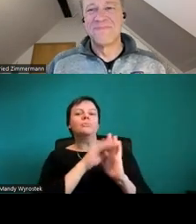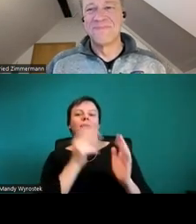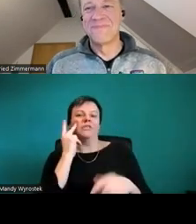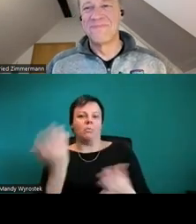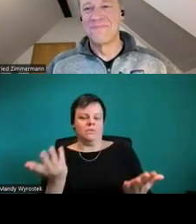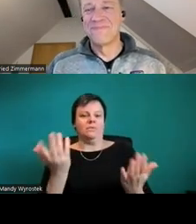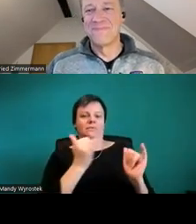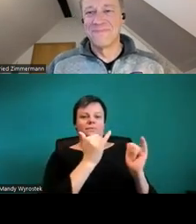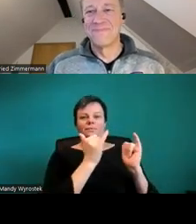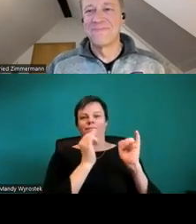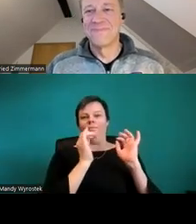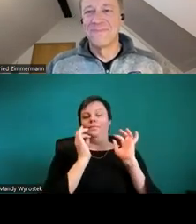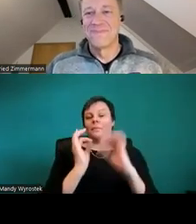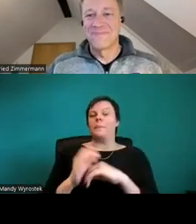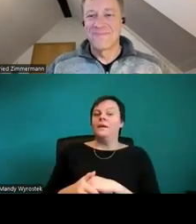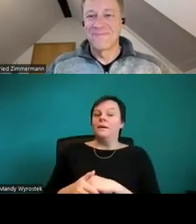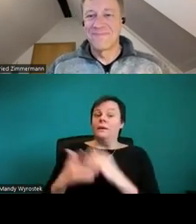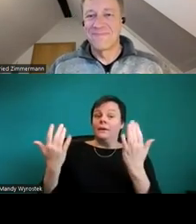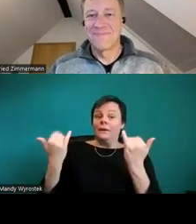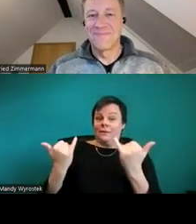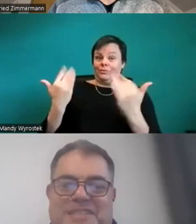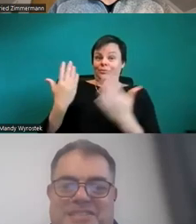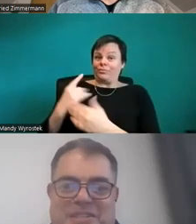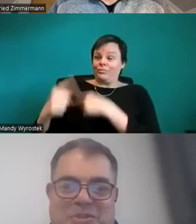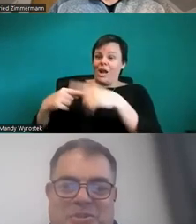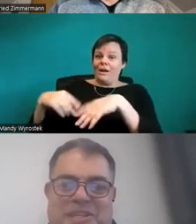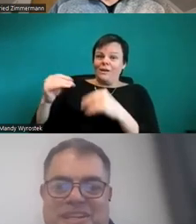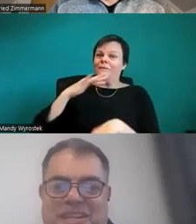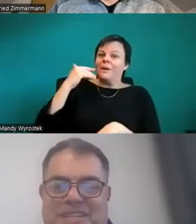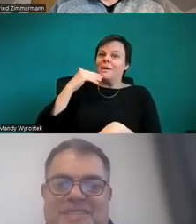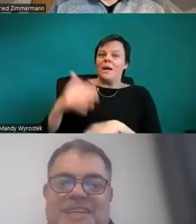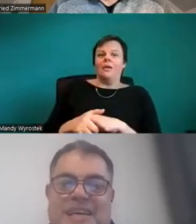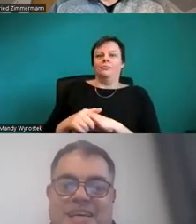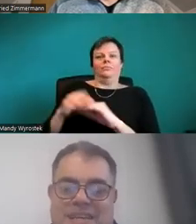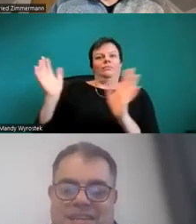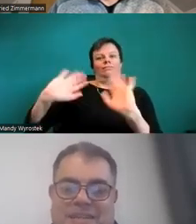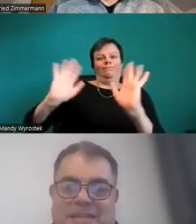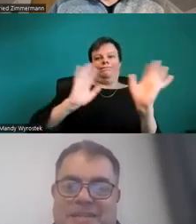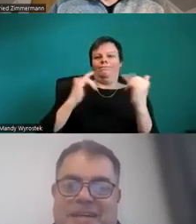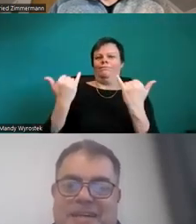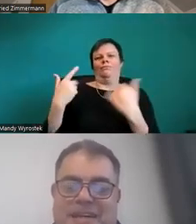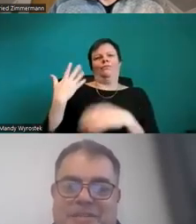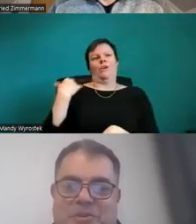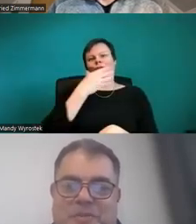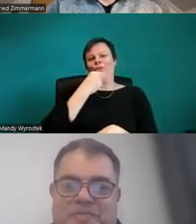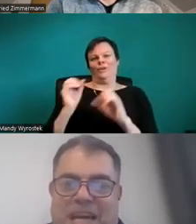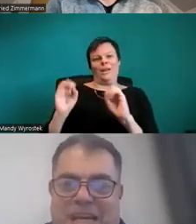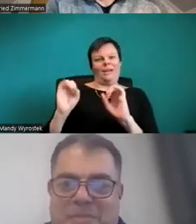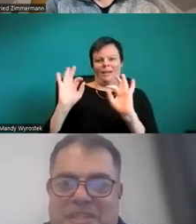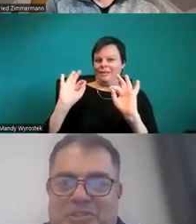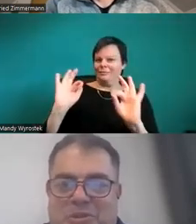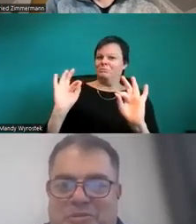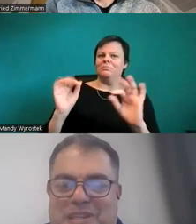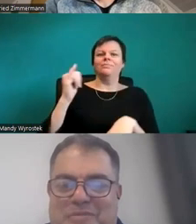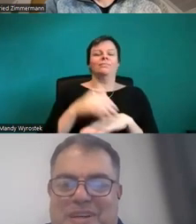So, vielen Dank, Gottfried. Das war wirklich sehr schön erklärt. Ja, also wir